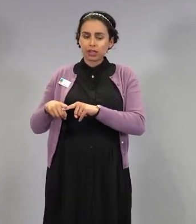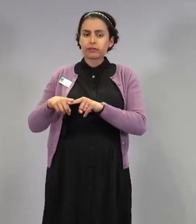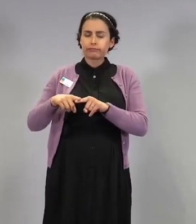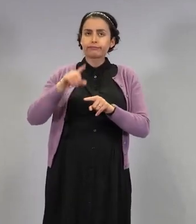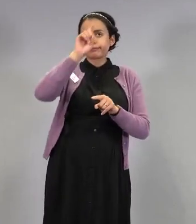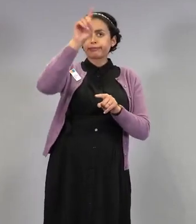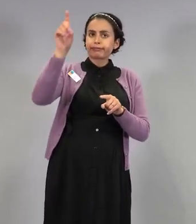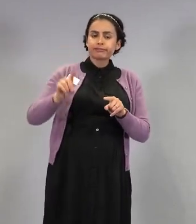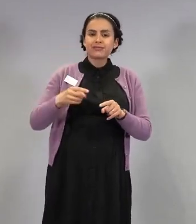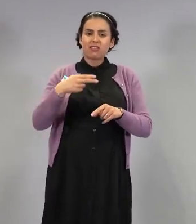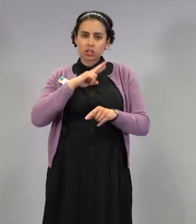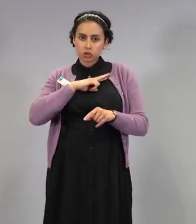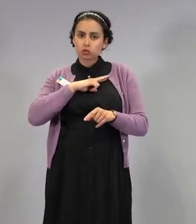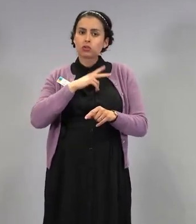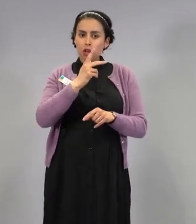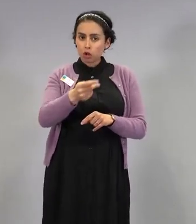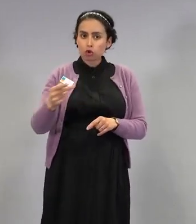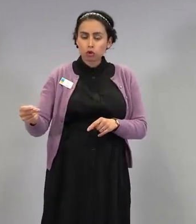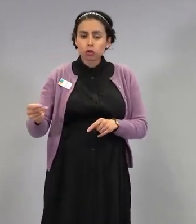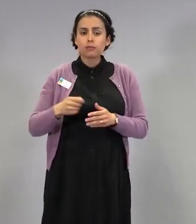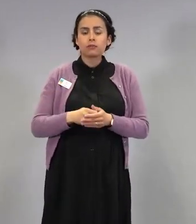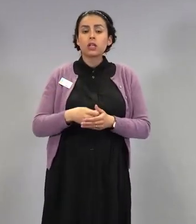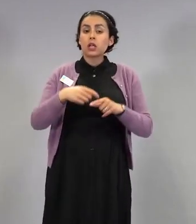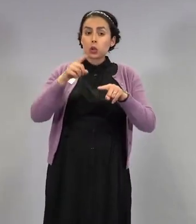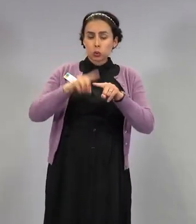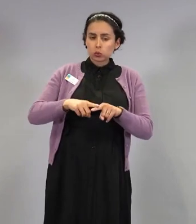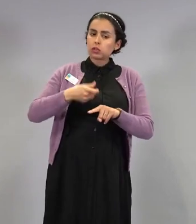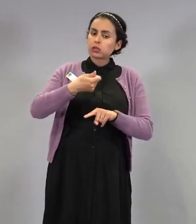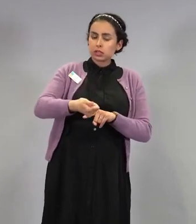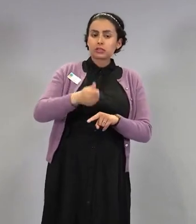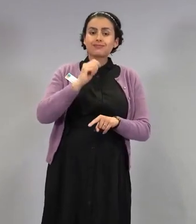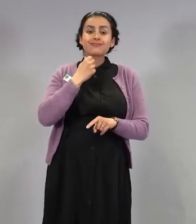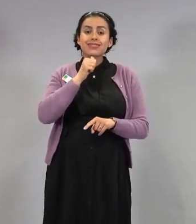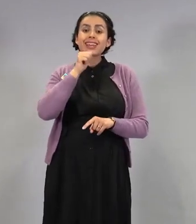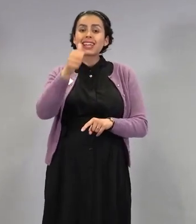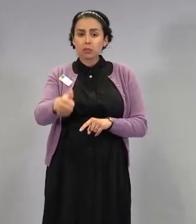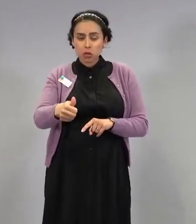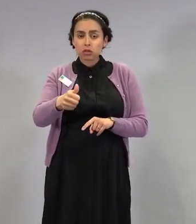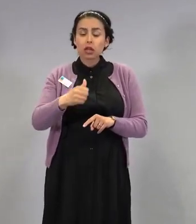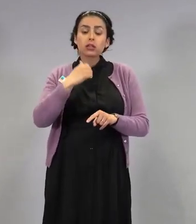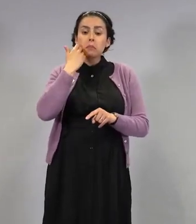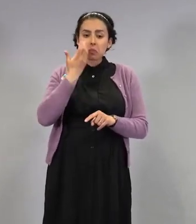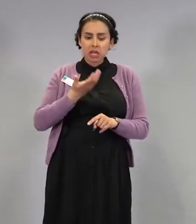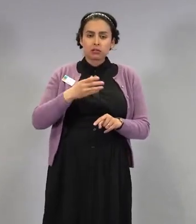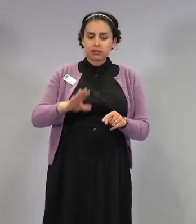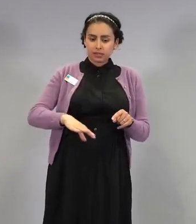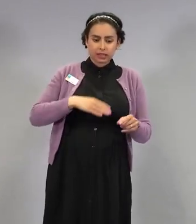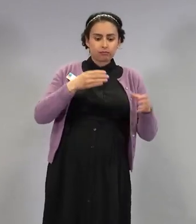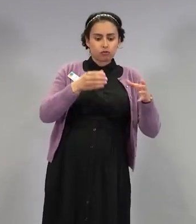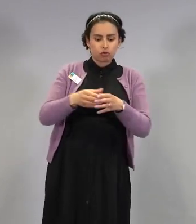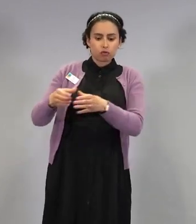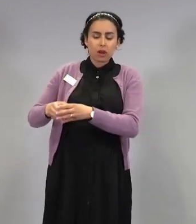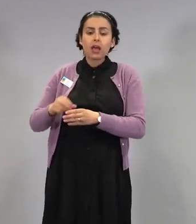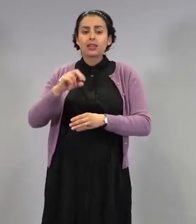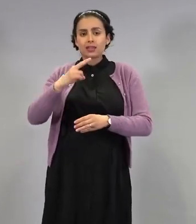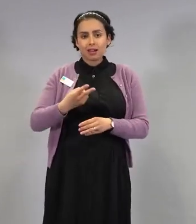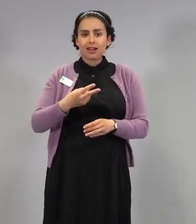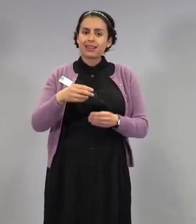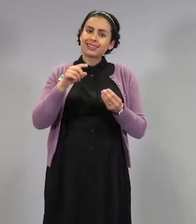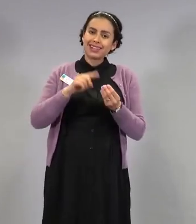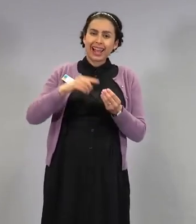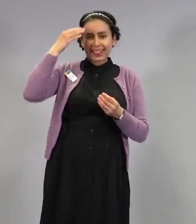rokottaminen. Eli kunnat kertovat, että koska on tietyn ikäisen tai lääketieteisen riskiryhmään kuuluvan